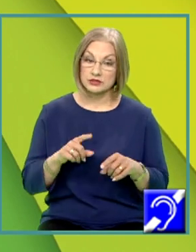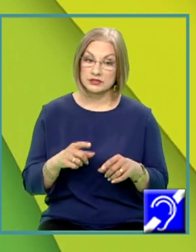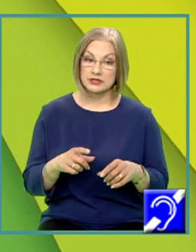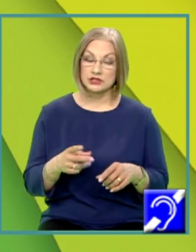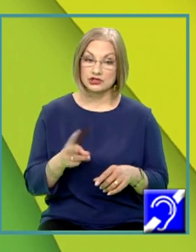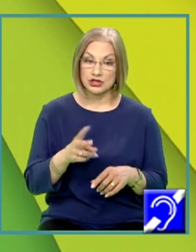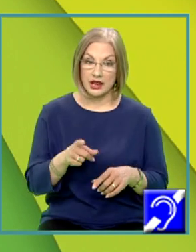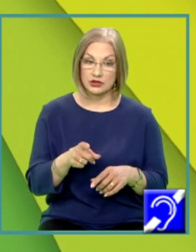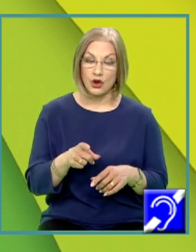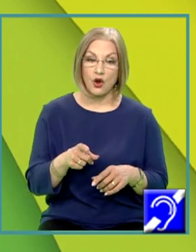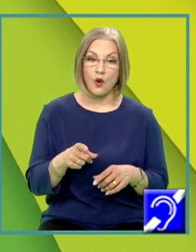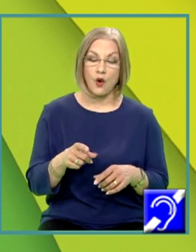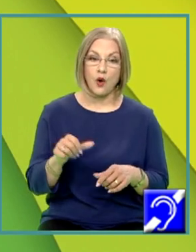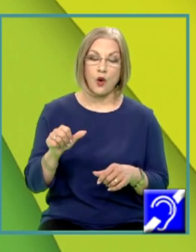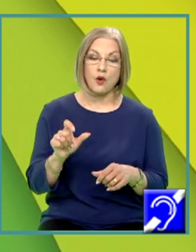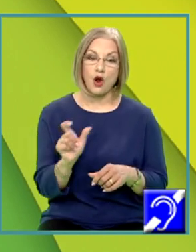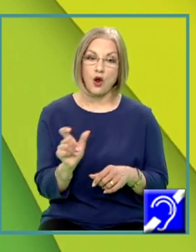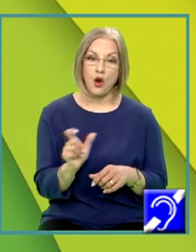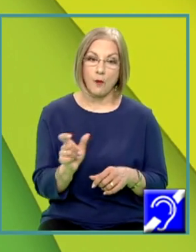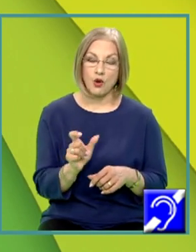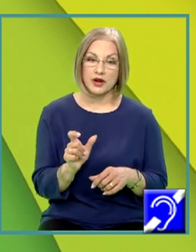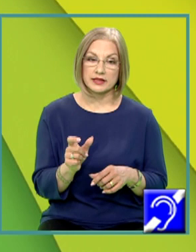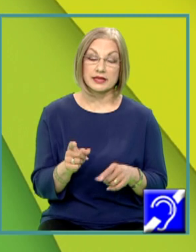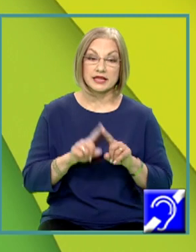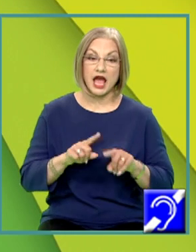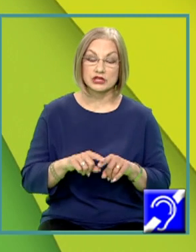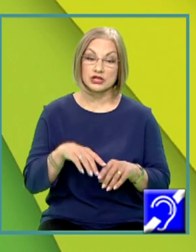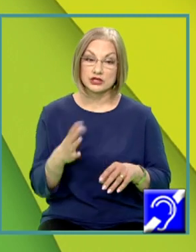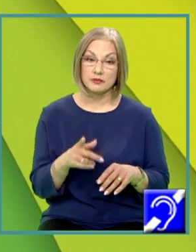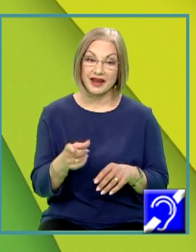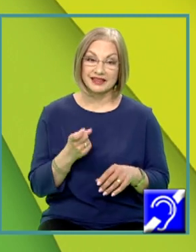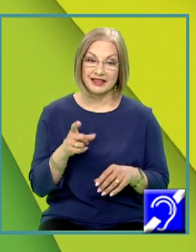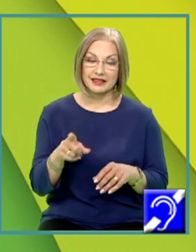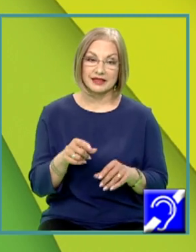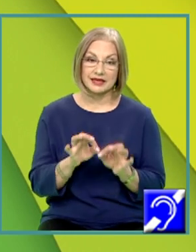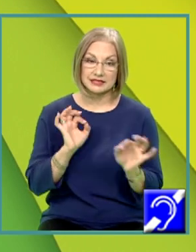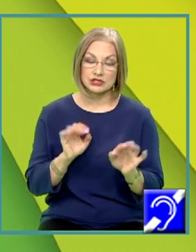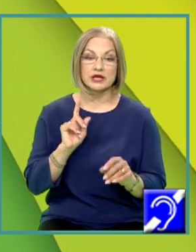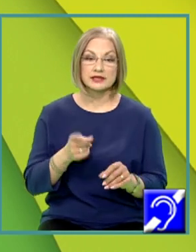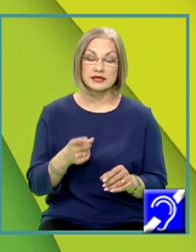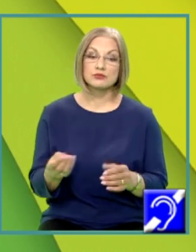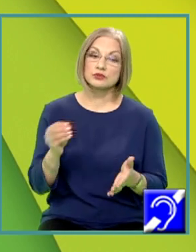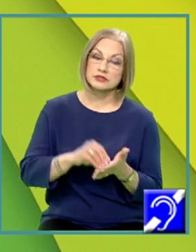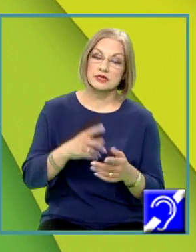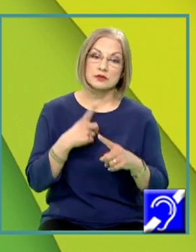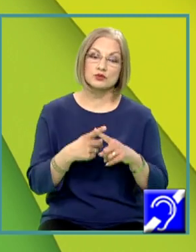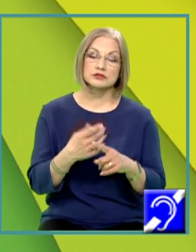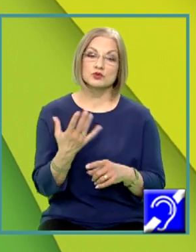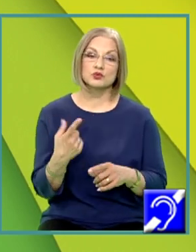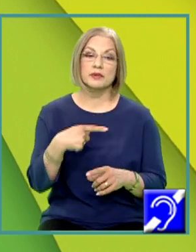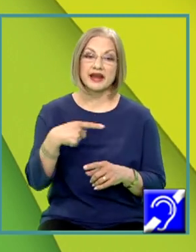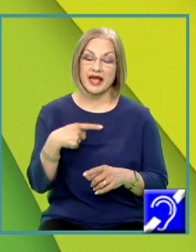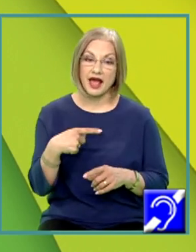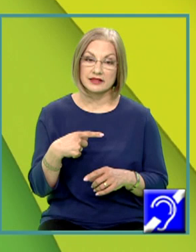cele două componente pe aceeași parte față de săgeată, trebuie să îmulțim cu un număr negativ. De